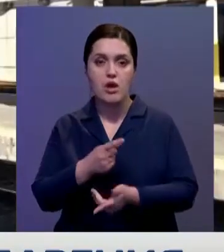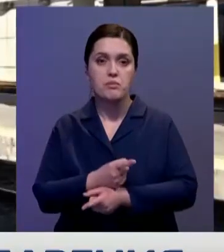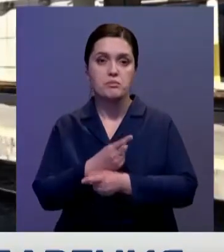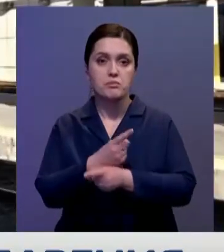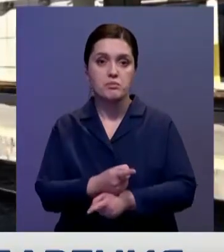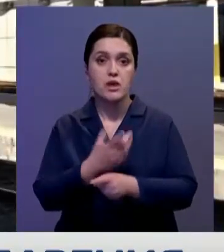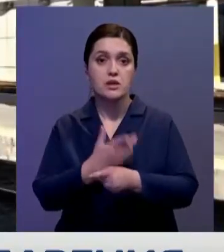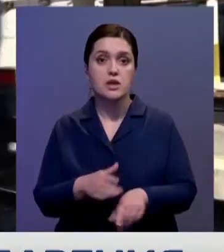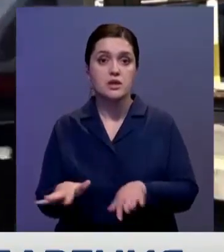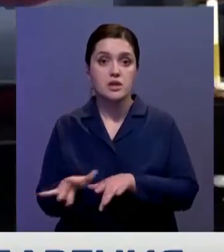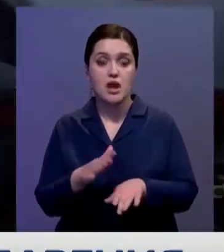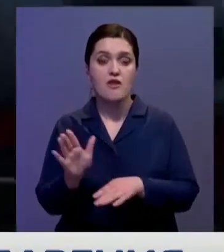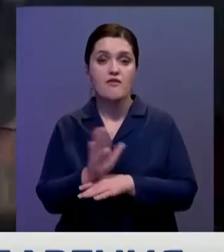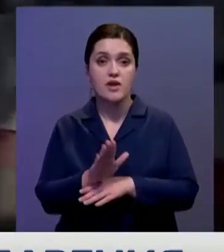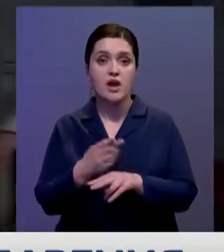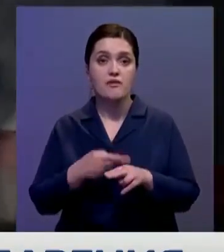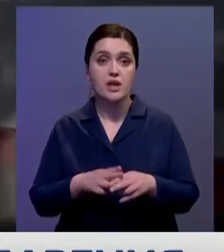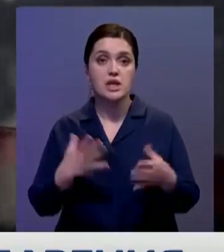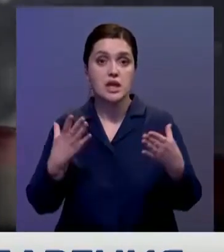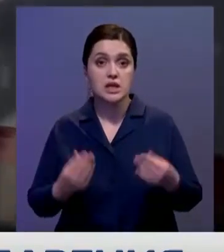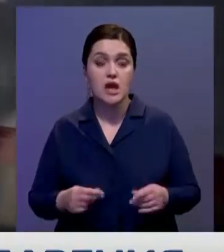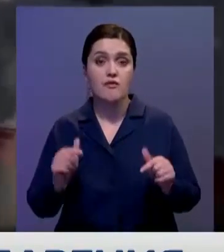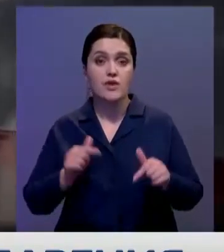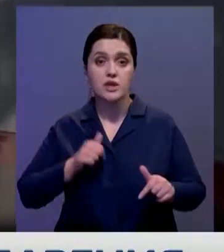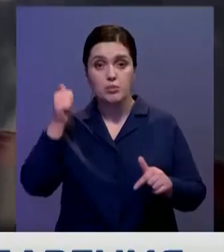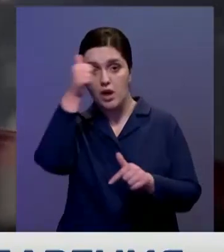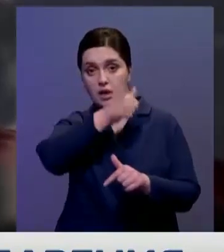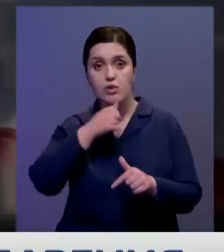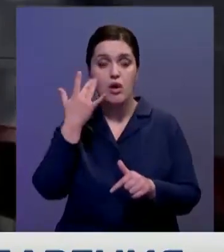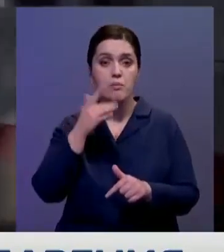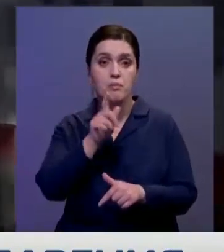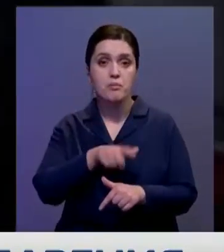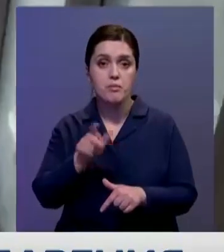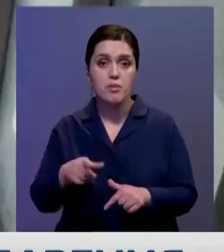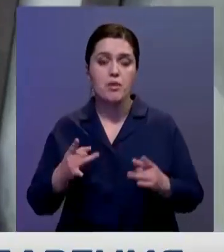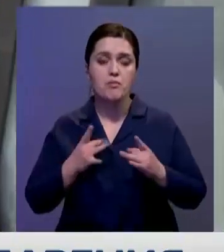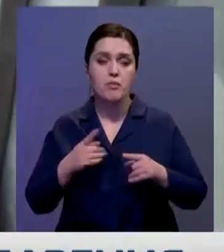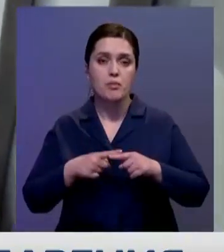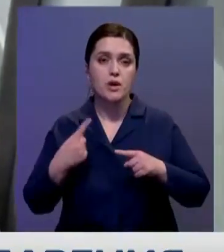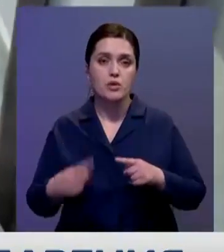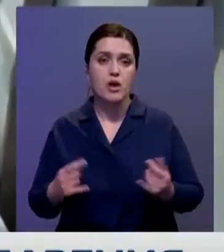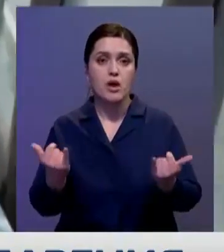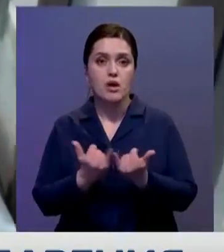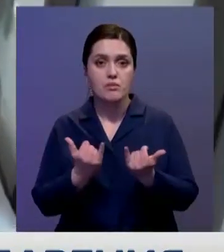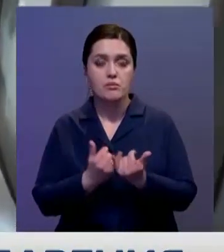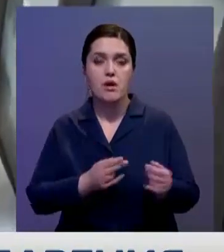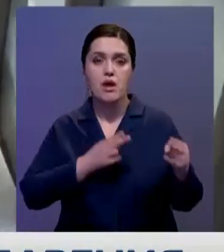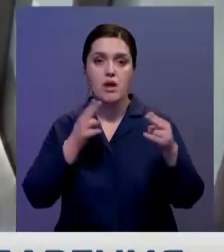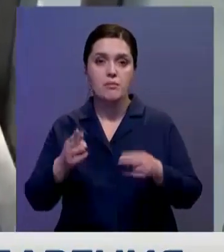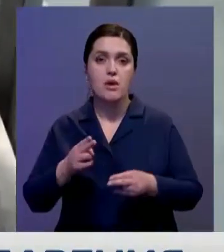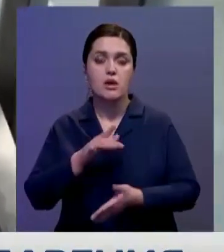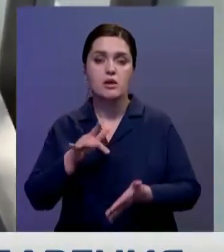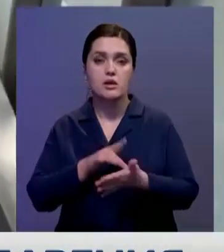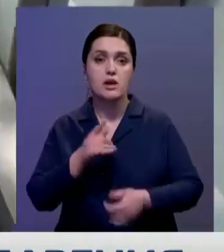многих фильмов происходят именно в этот день. Однако в этом году американцев просили отметить праздник по-другому и обойтись без поездок в родные города.